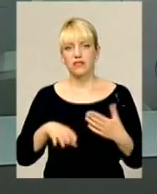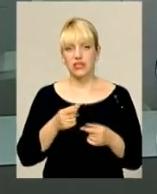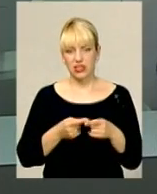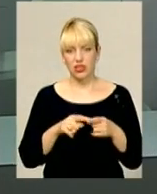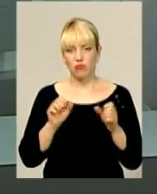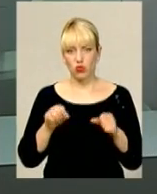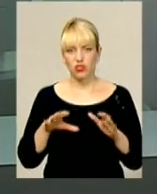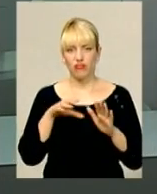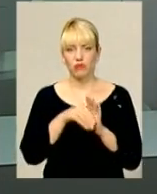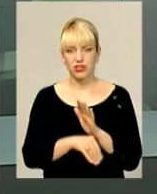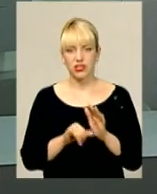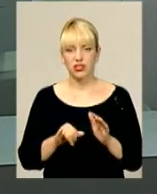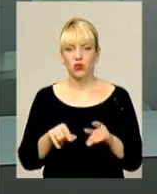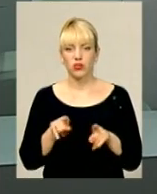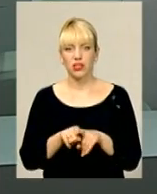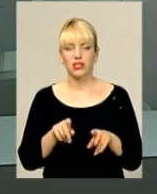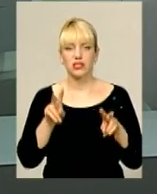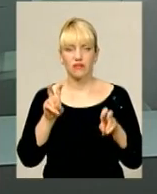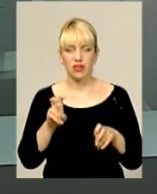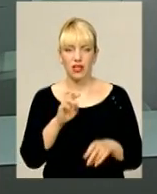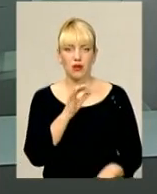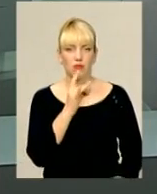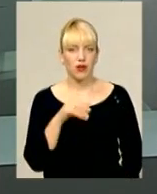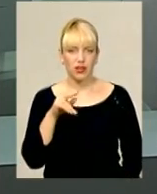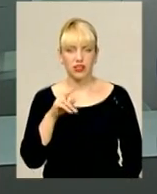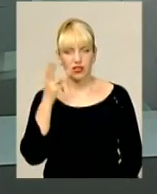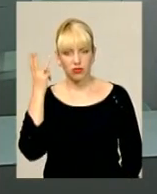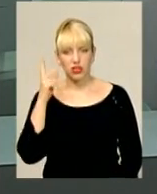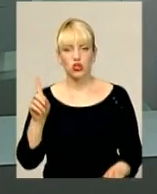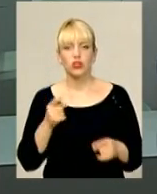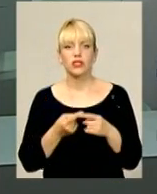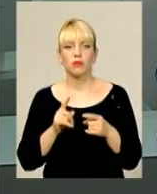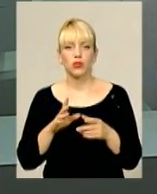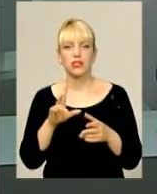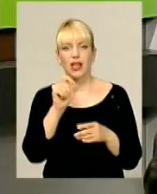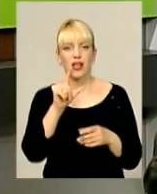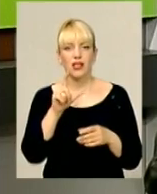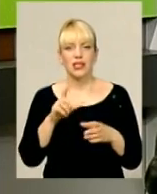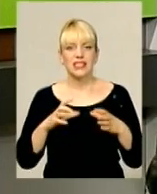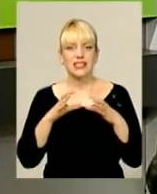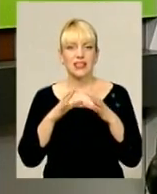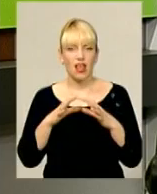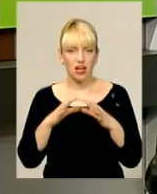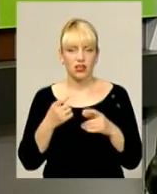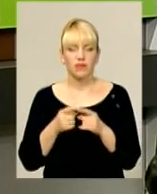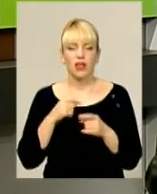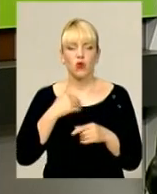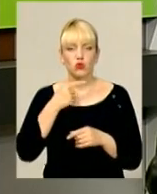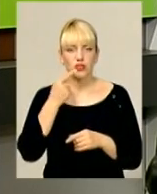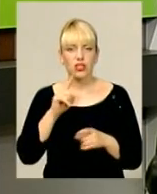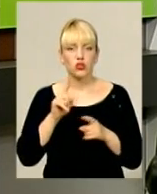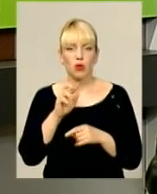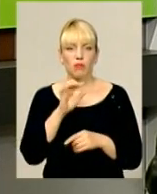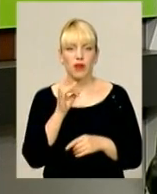вмістити у так званий бренд Хмельниччини? Що взагалі це буде за знак? Ну, я хотів би в першу чергу сказати, що